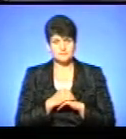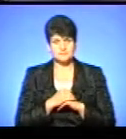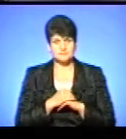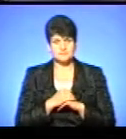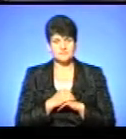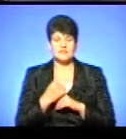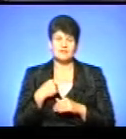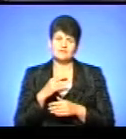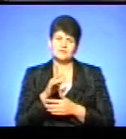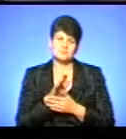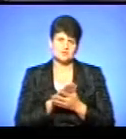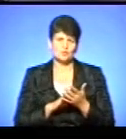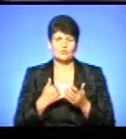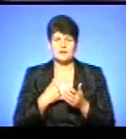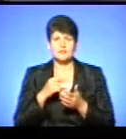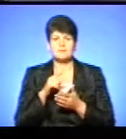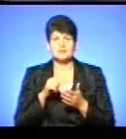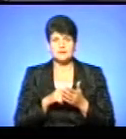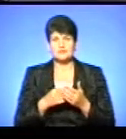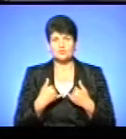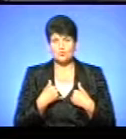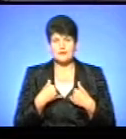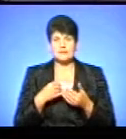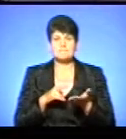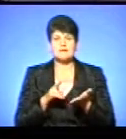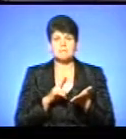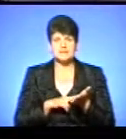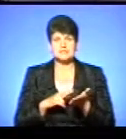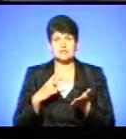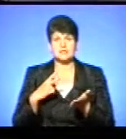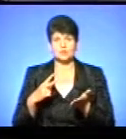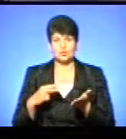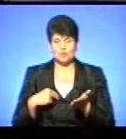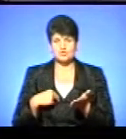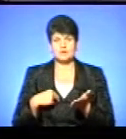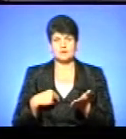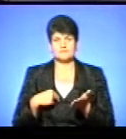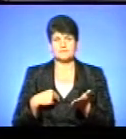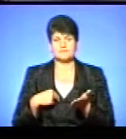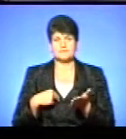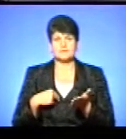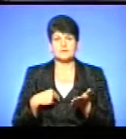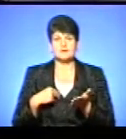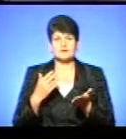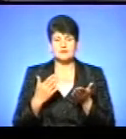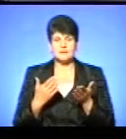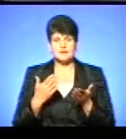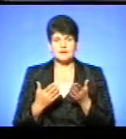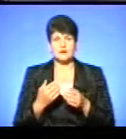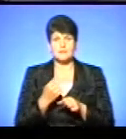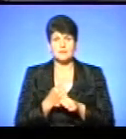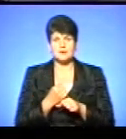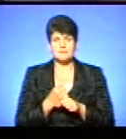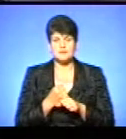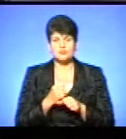Я перепрошую, в мене таке запитання. Якщо в мене прописана дочка, яка вже до нас пішла, працює,